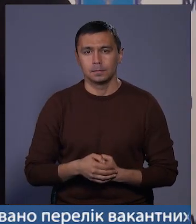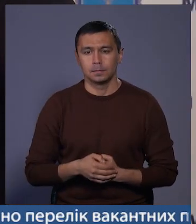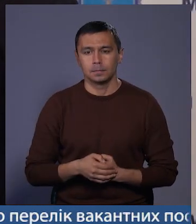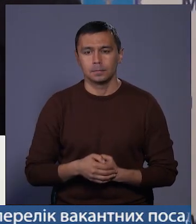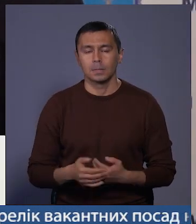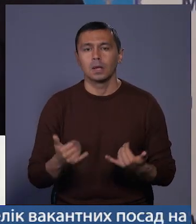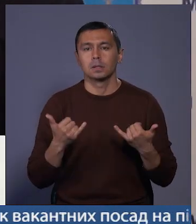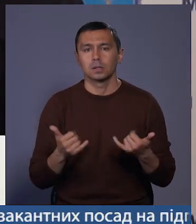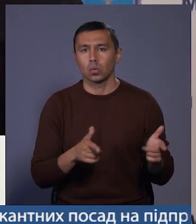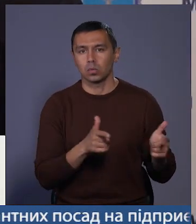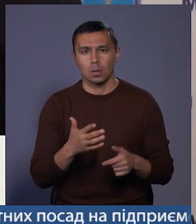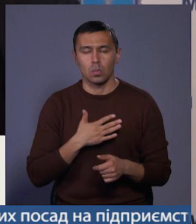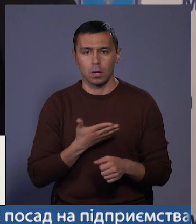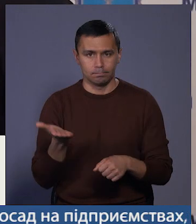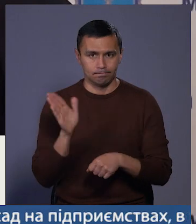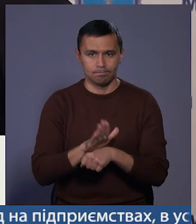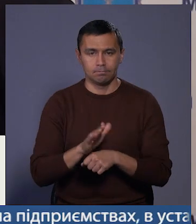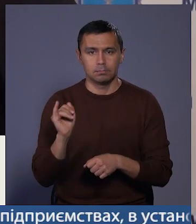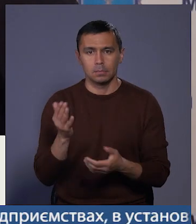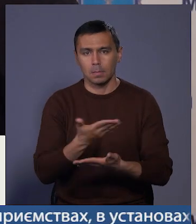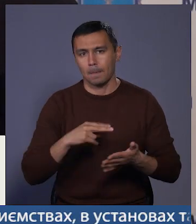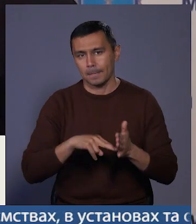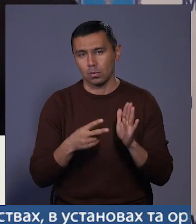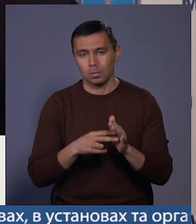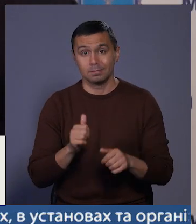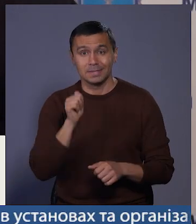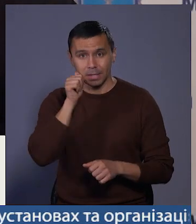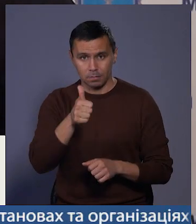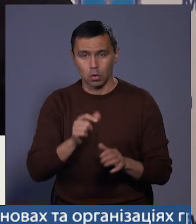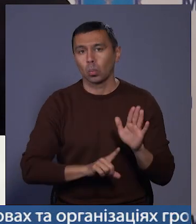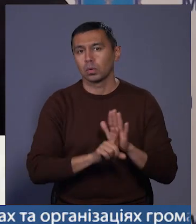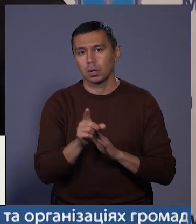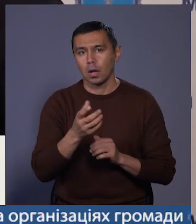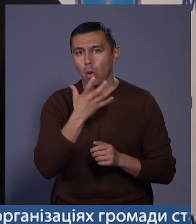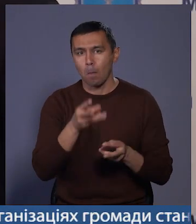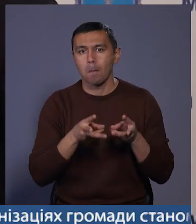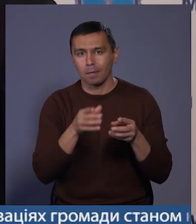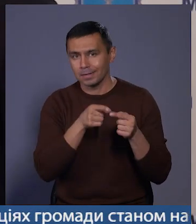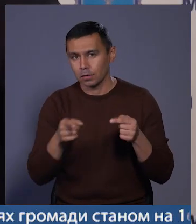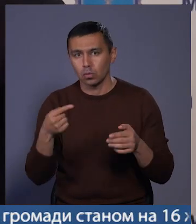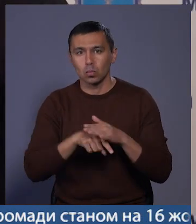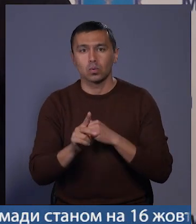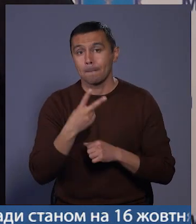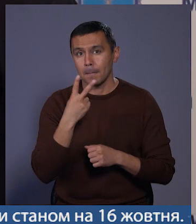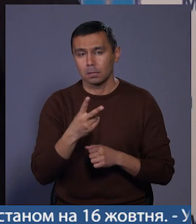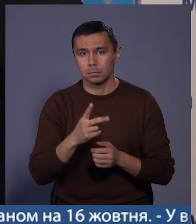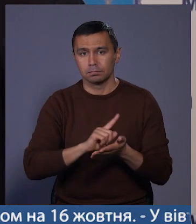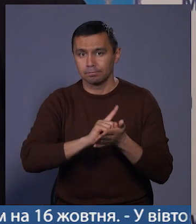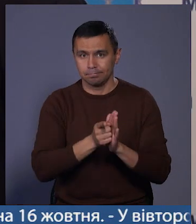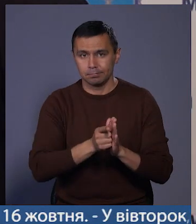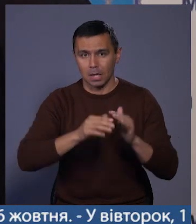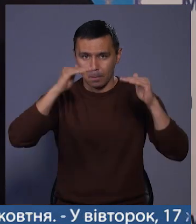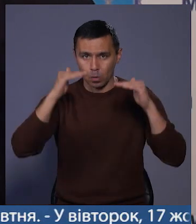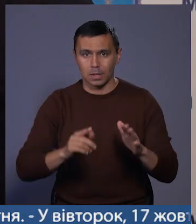Зараз готується моє розпорядження, і ми плануємо відзавтра розпочати опалювальний сезон, тому що бачимо різке пониження